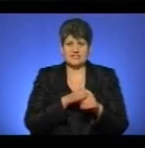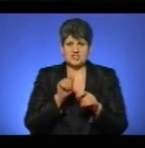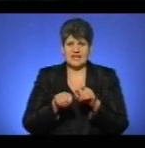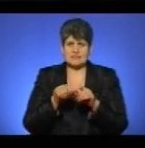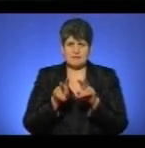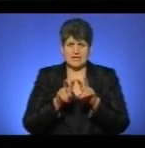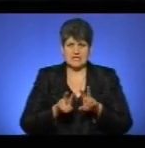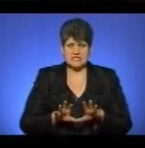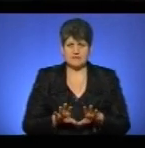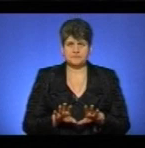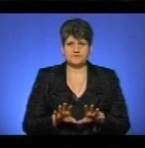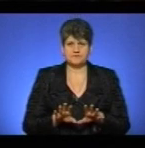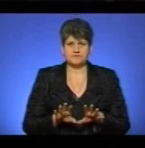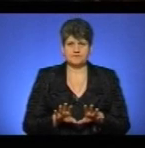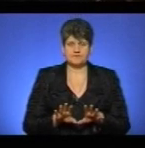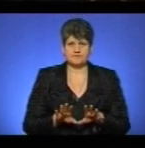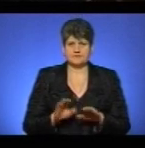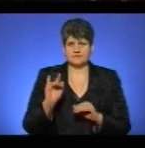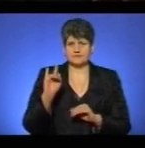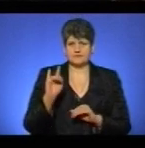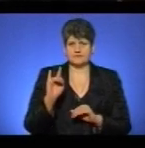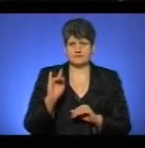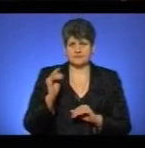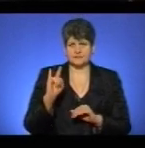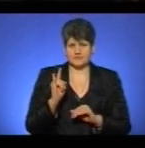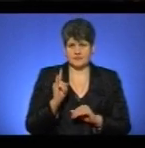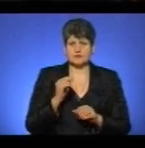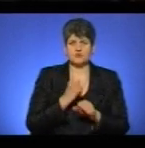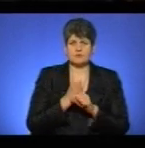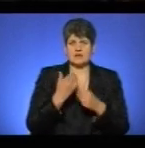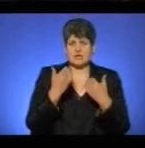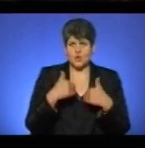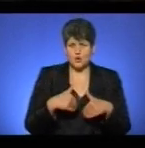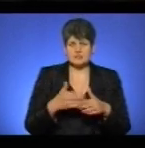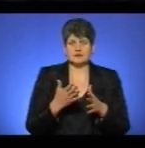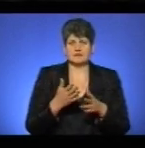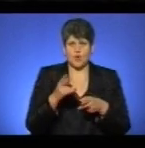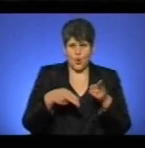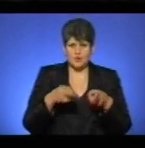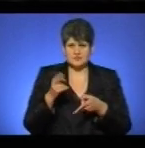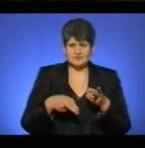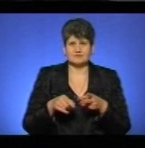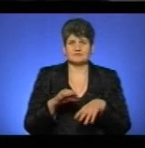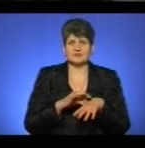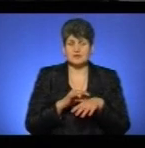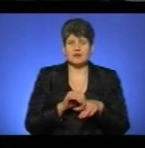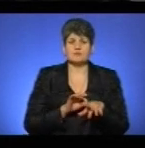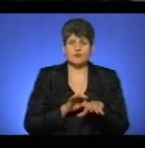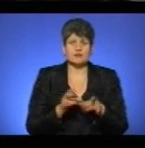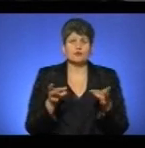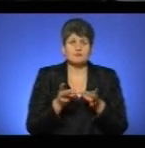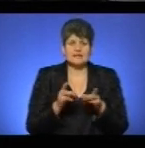неповнолітньої, проведений ростен тіла, а надалі проводяться необхідні додаткові